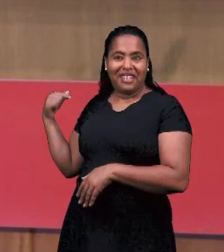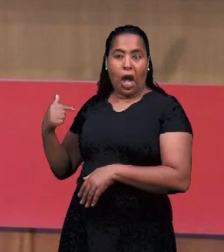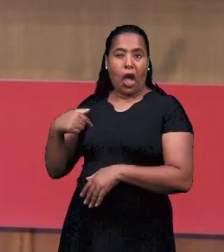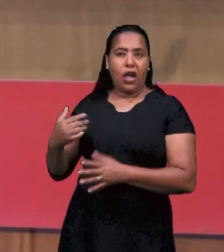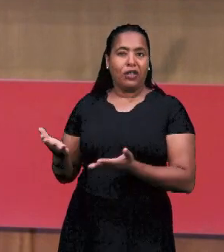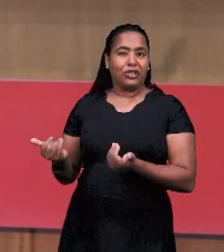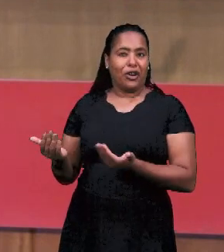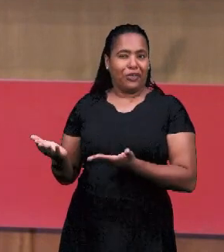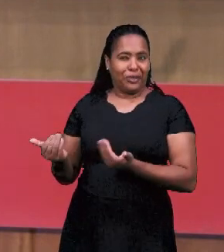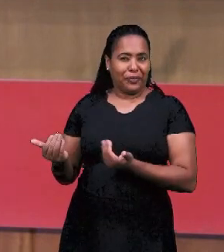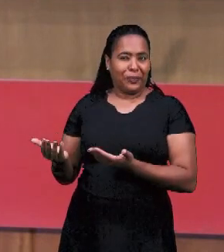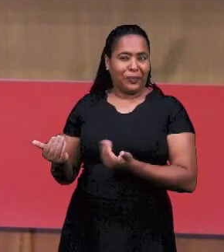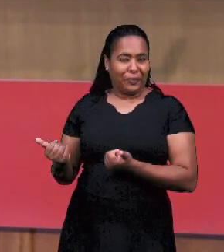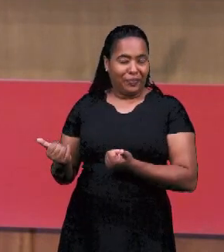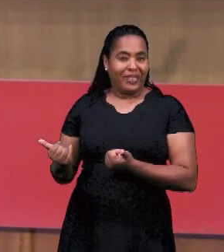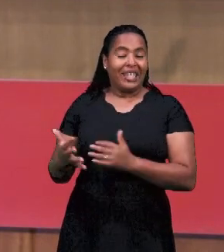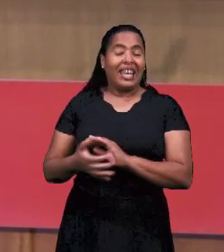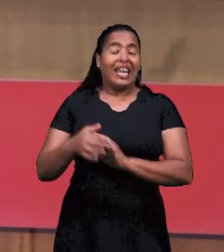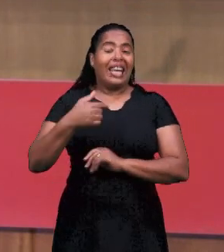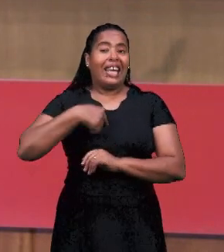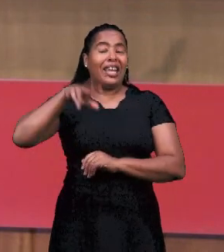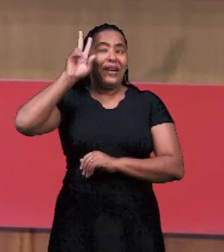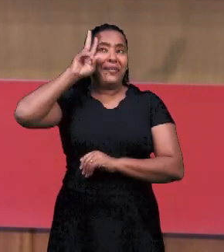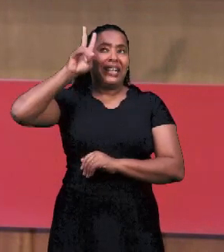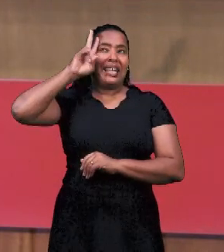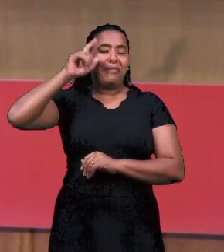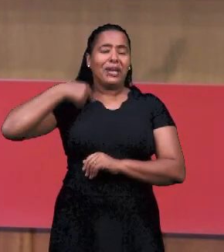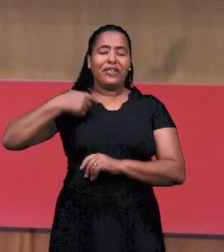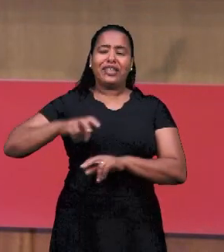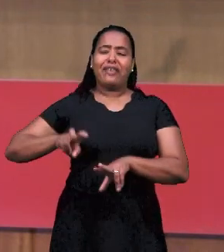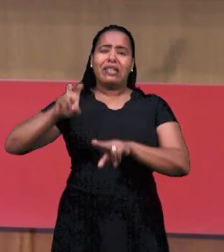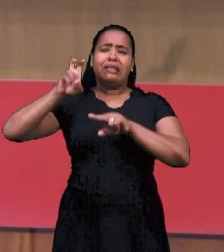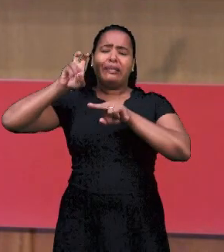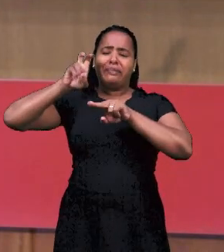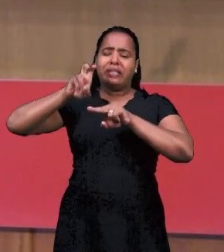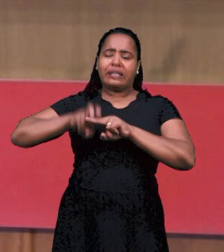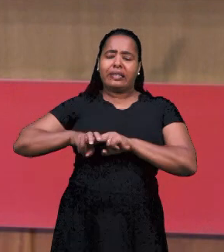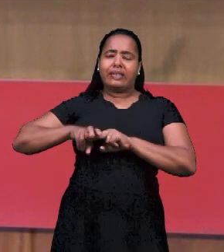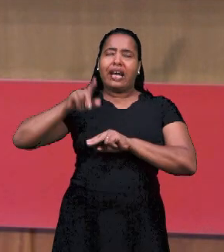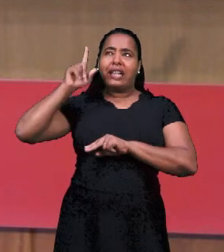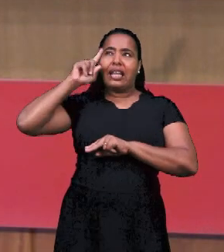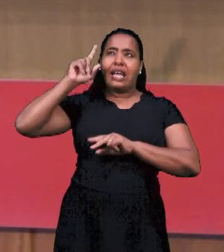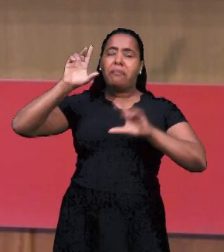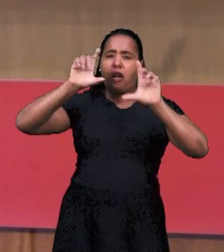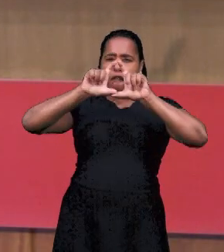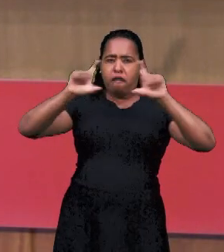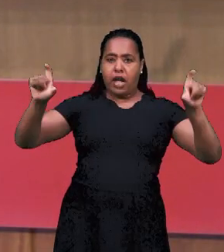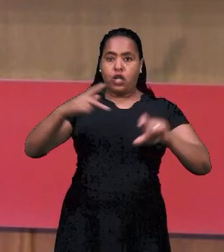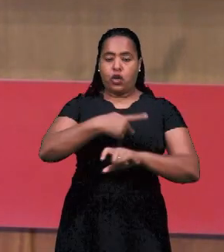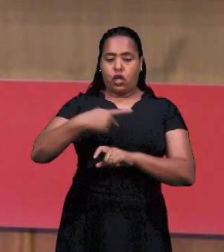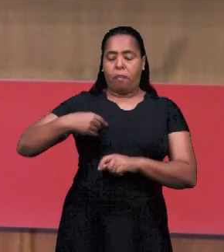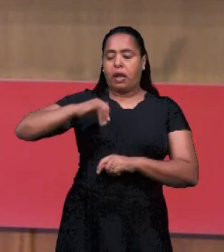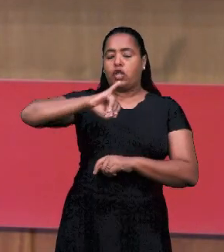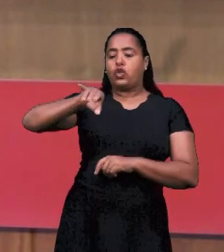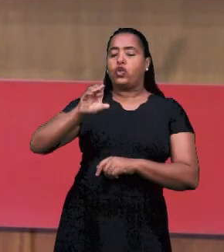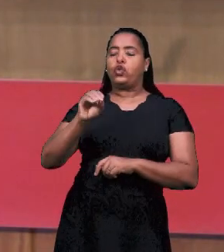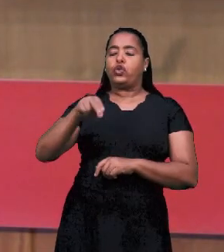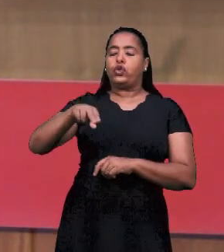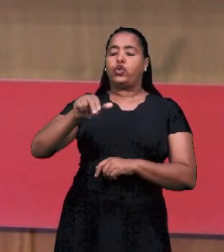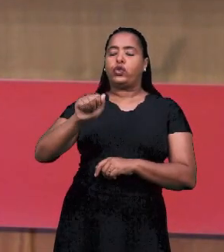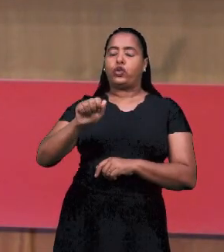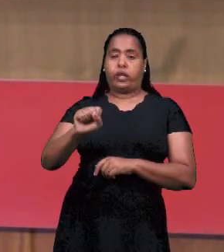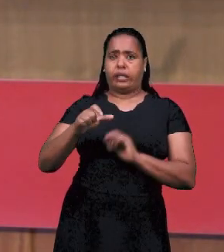Я был молодым тогда тоже, и я смотрю, что сегодня происходит. И я